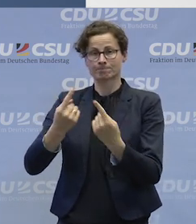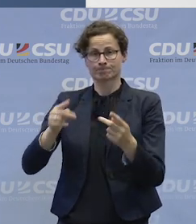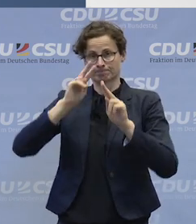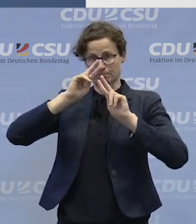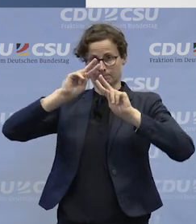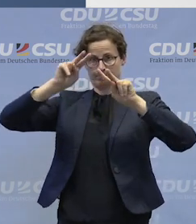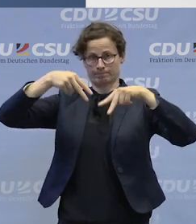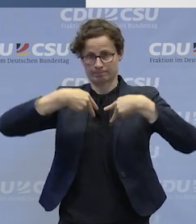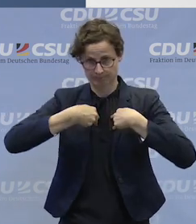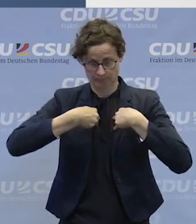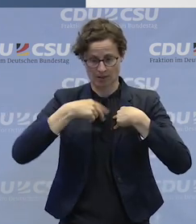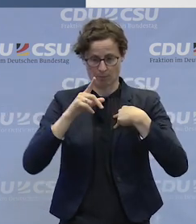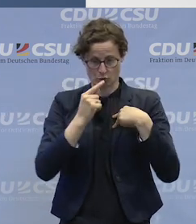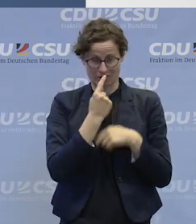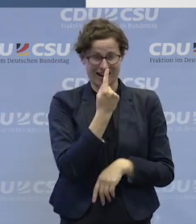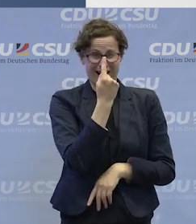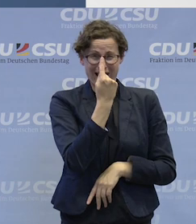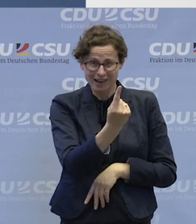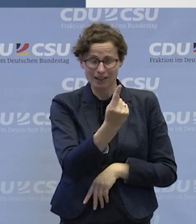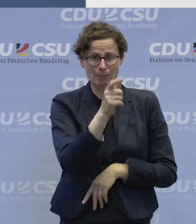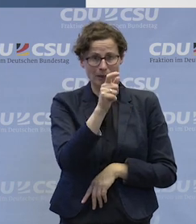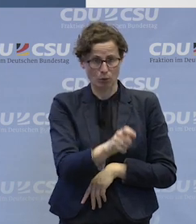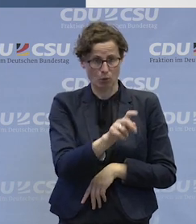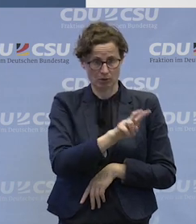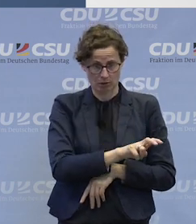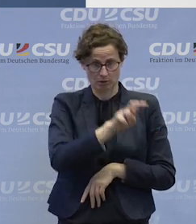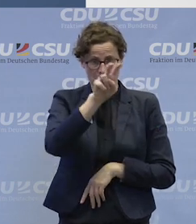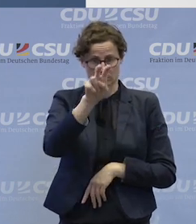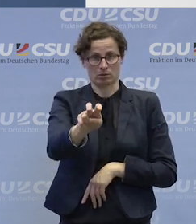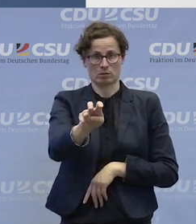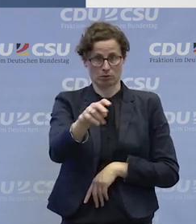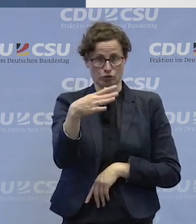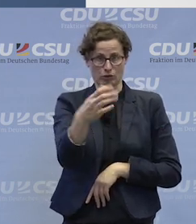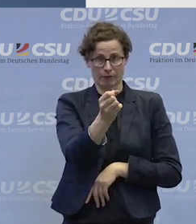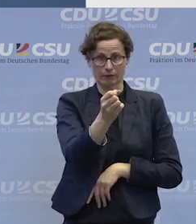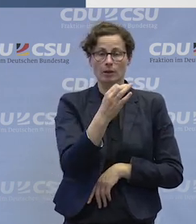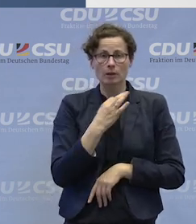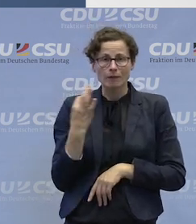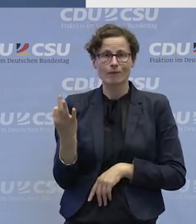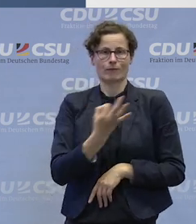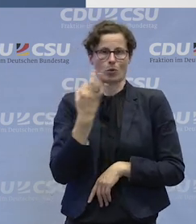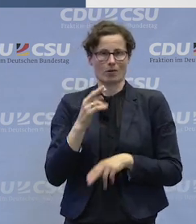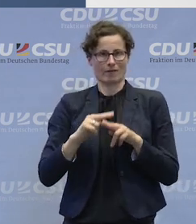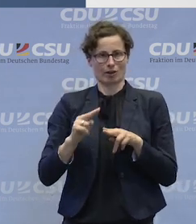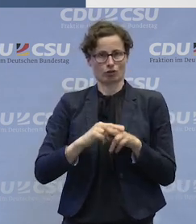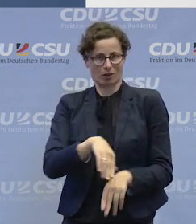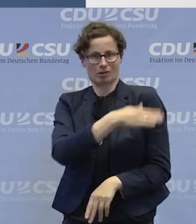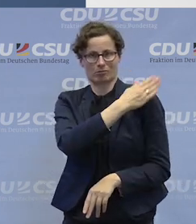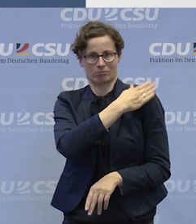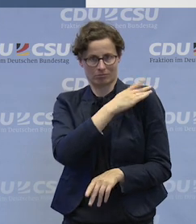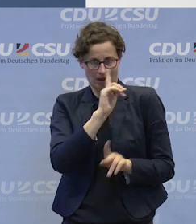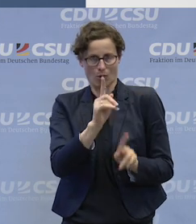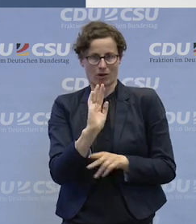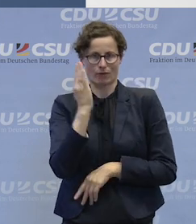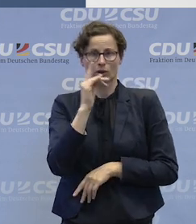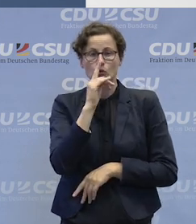Vermittlung auf den Arbeitsmarkt mit dem Budget ein Erfolg auch für die Werkstatt ist. Es ist ein Erfolg für den Menschen und es ist ein Erfolg